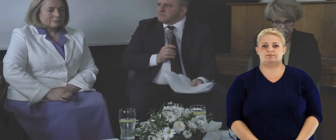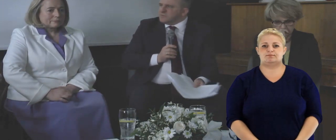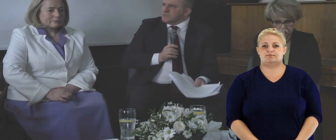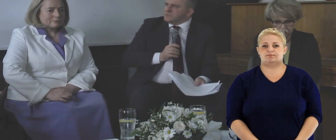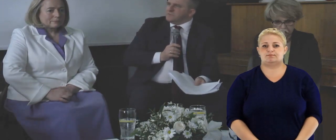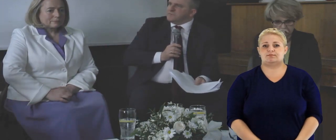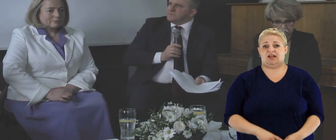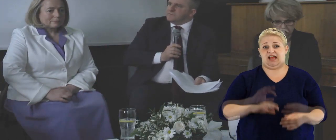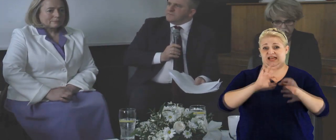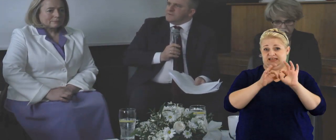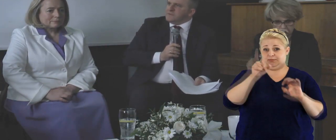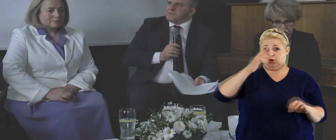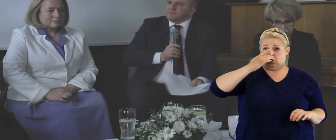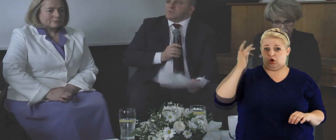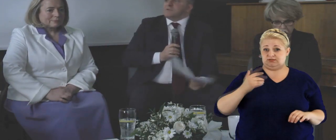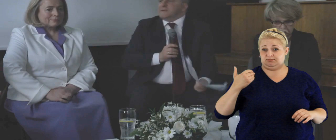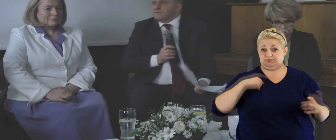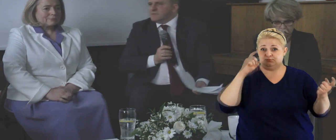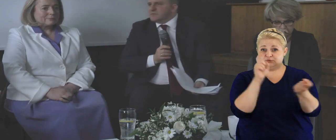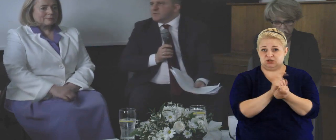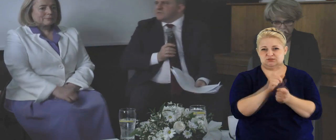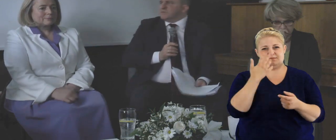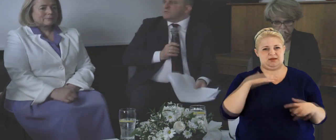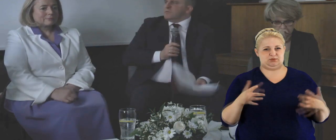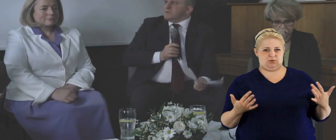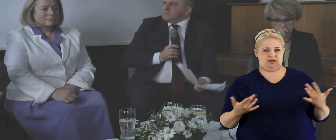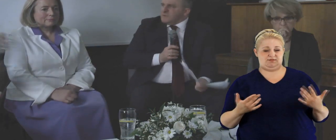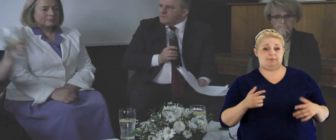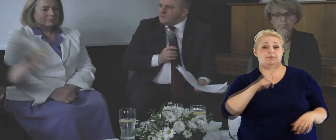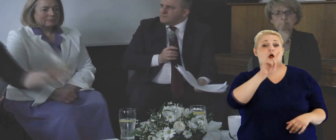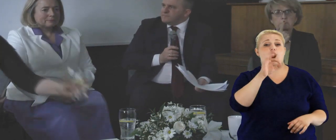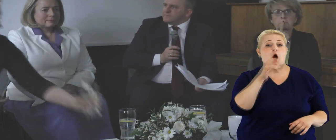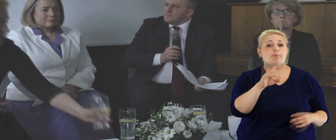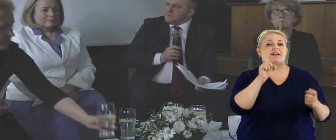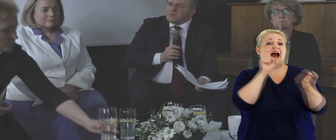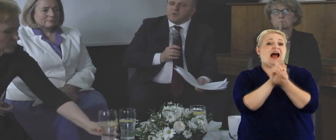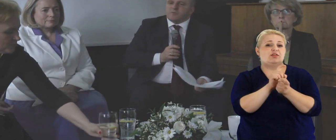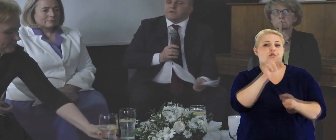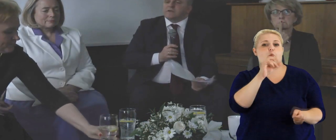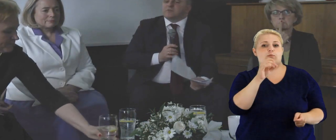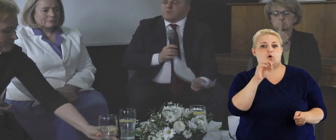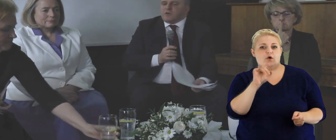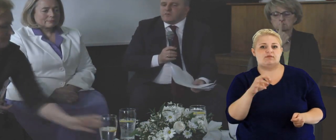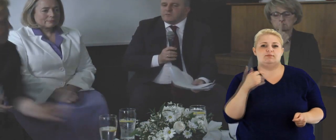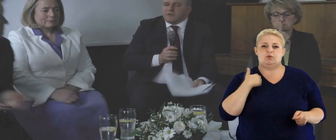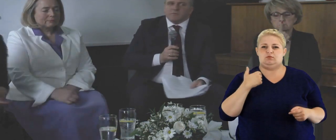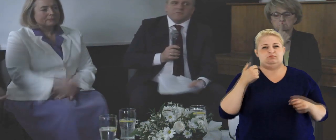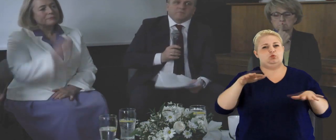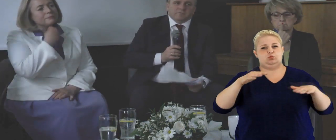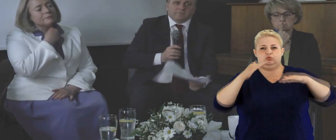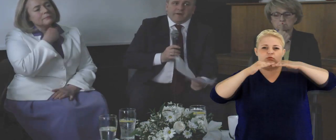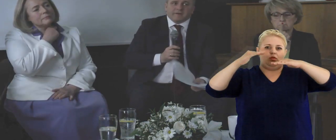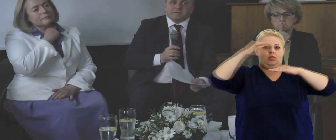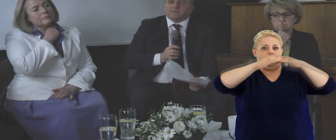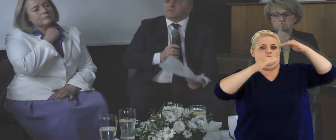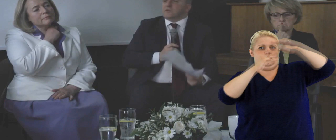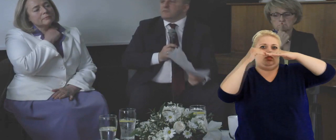Rosjanie są przeciw. Gdyby to Rosjanie byli przeciw, to to było bardzo łatwe. Lobbing antyłupkowy był